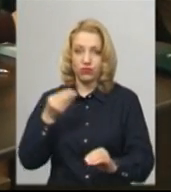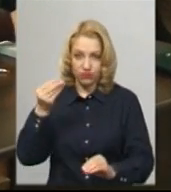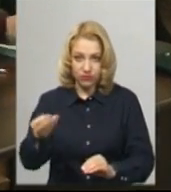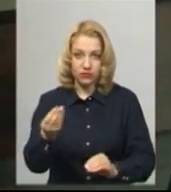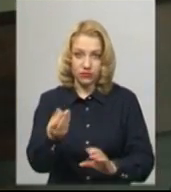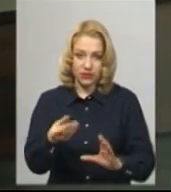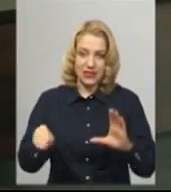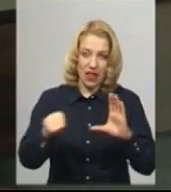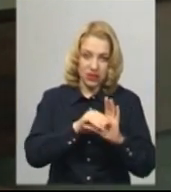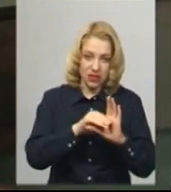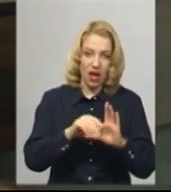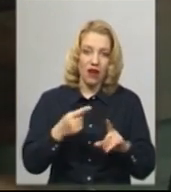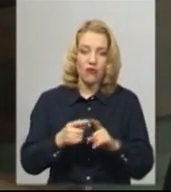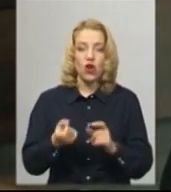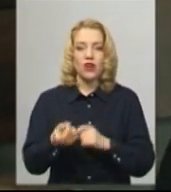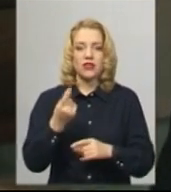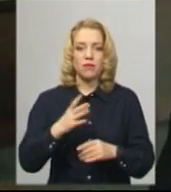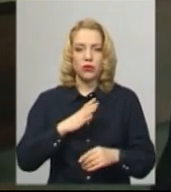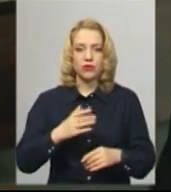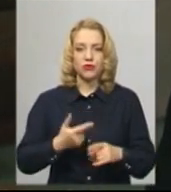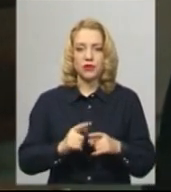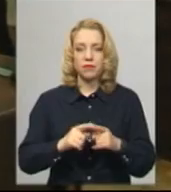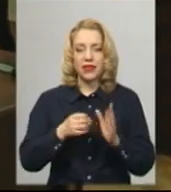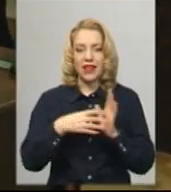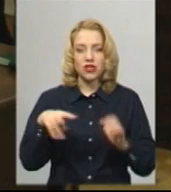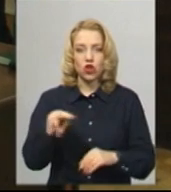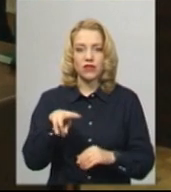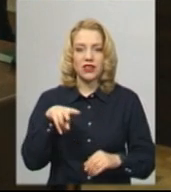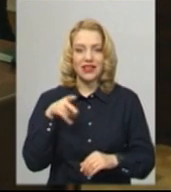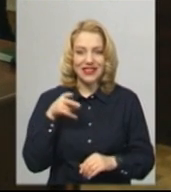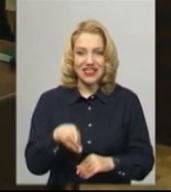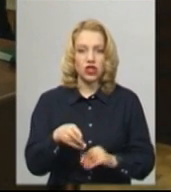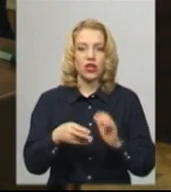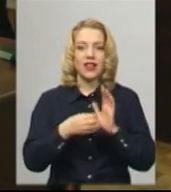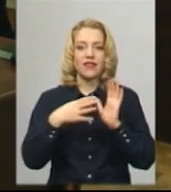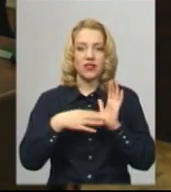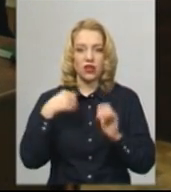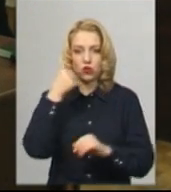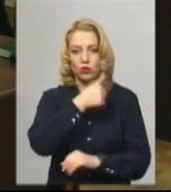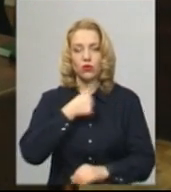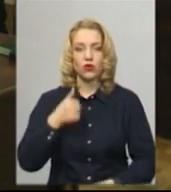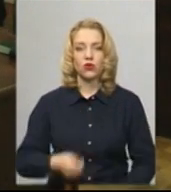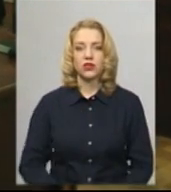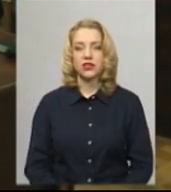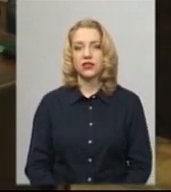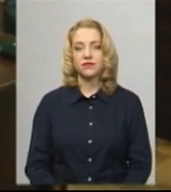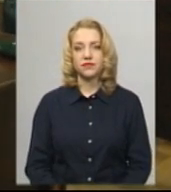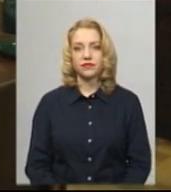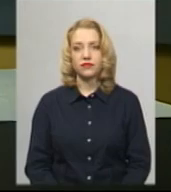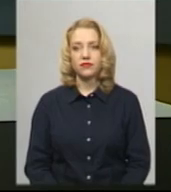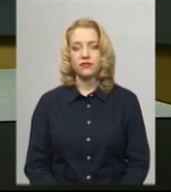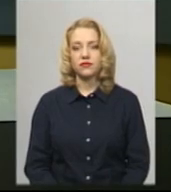міськрайонному суді 15 листопада 2019 року. Анастасія Збродова, Віктор Кирвий. Новини на Суспільному. Хмельницький.